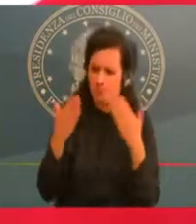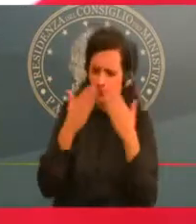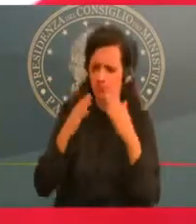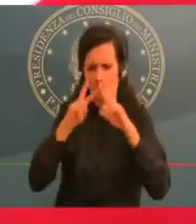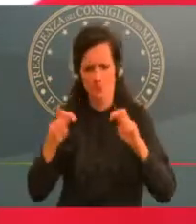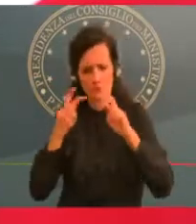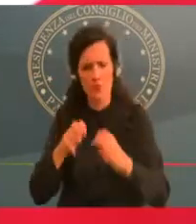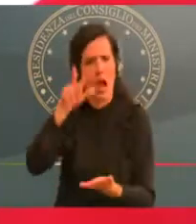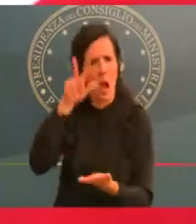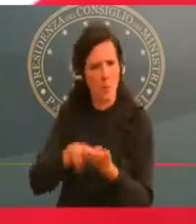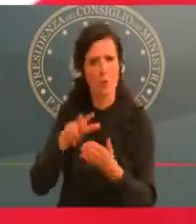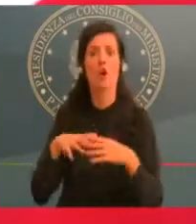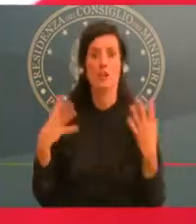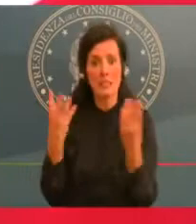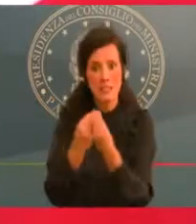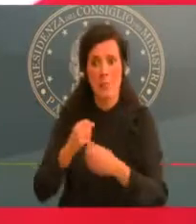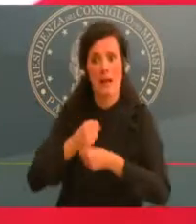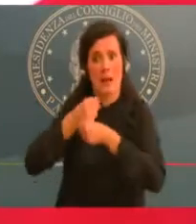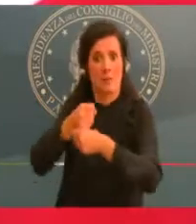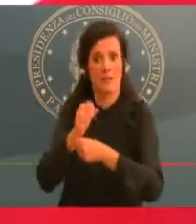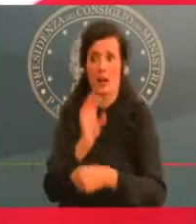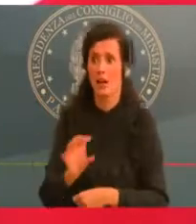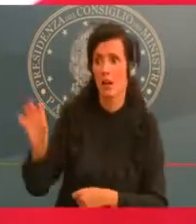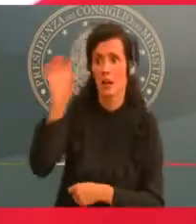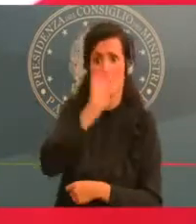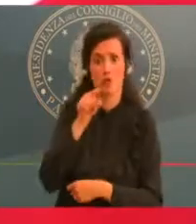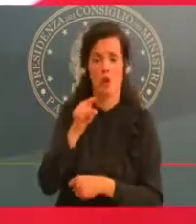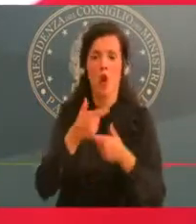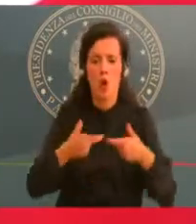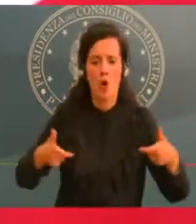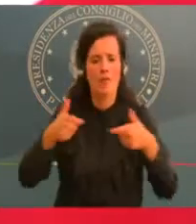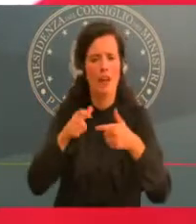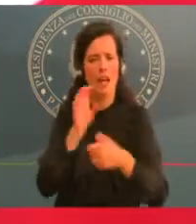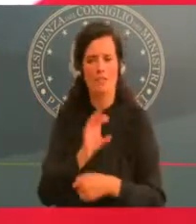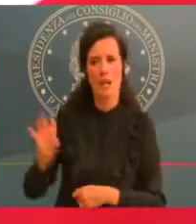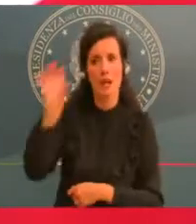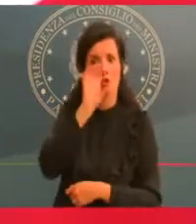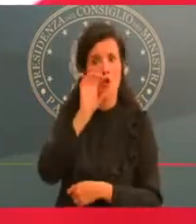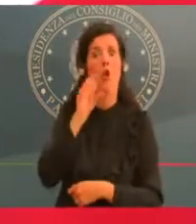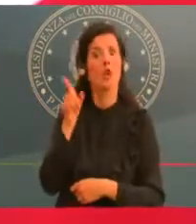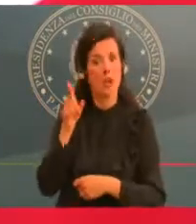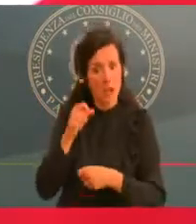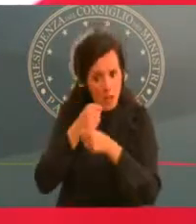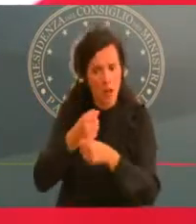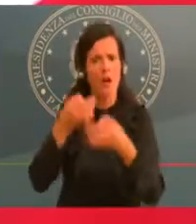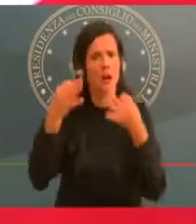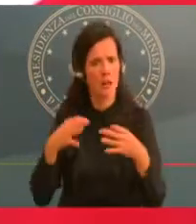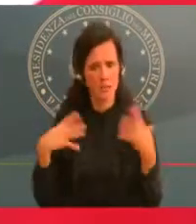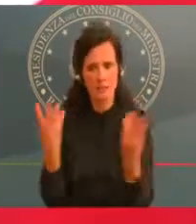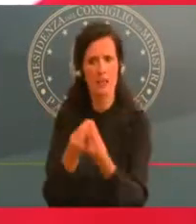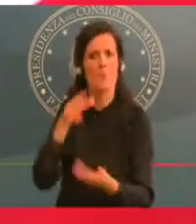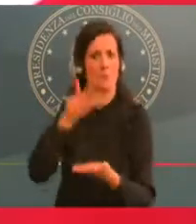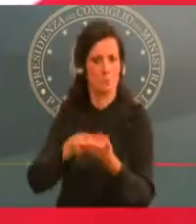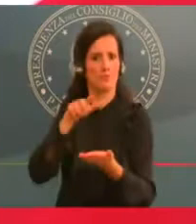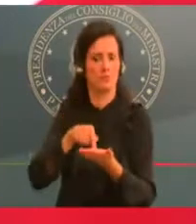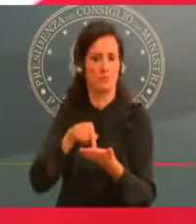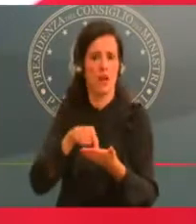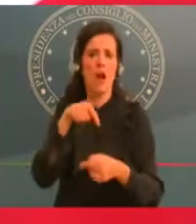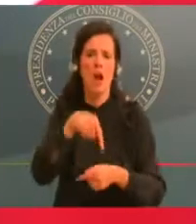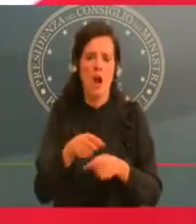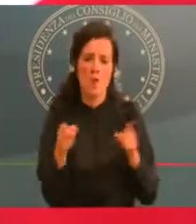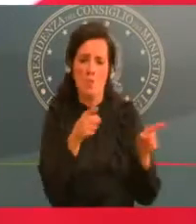c'è una cabina di regia in questo momento che riceve questo flusso informativo dalle regioni stesse. In questa cabina di regia ci sono dei